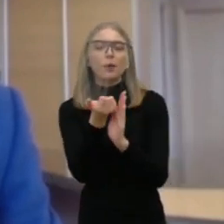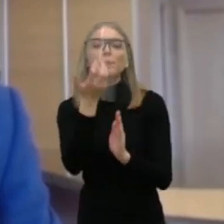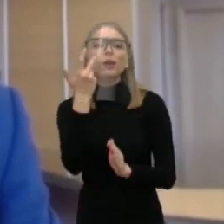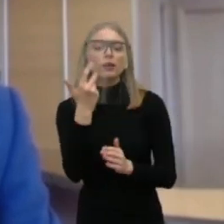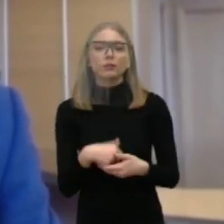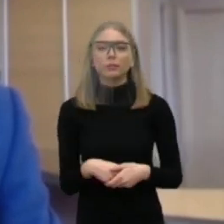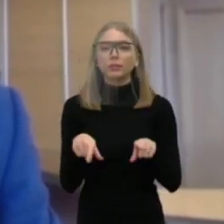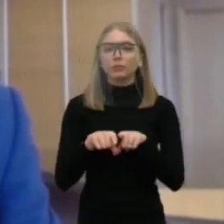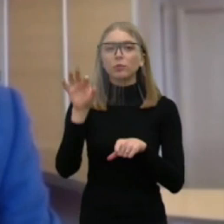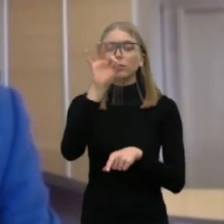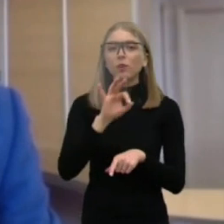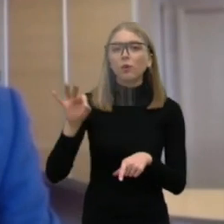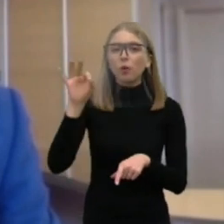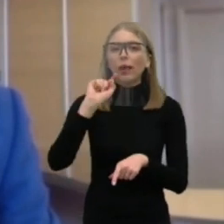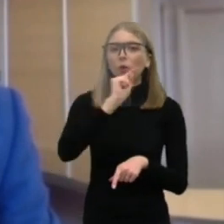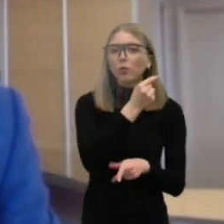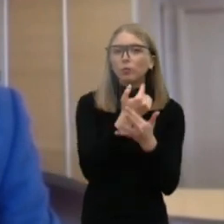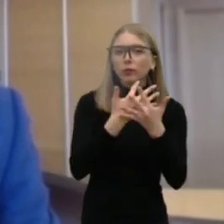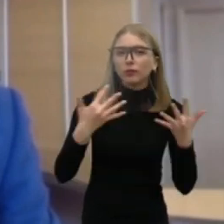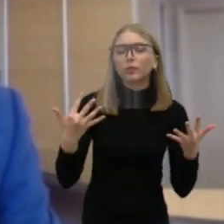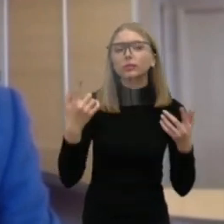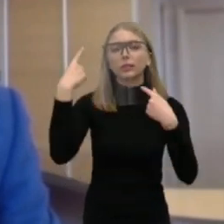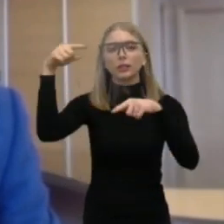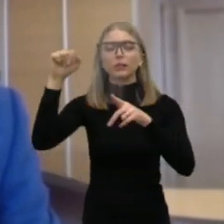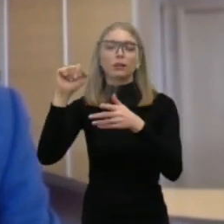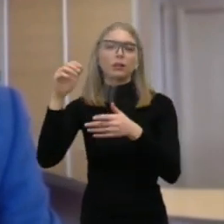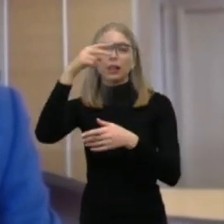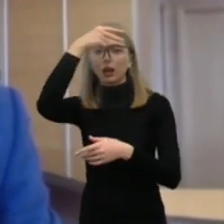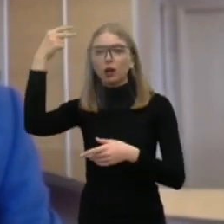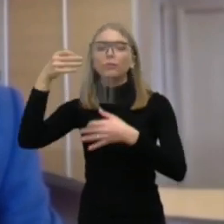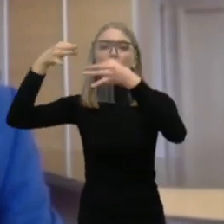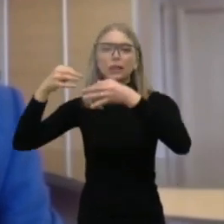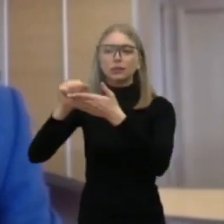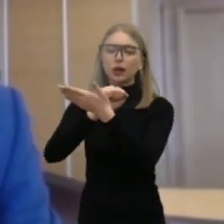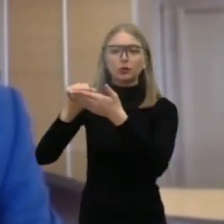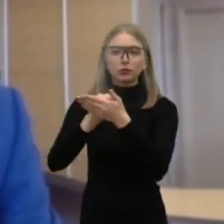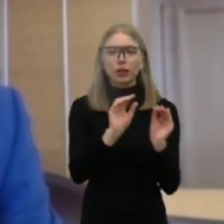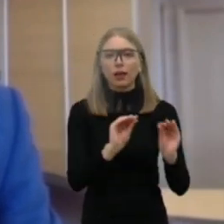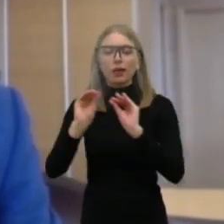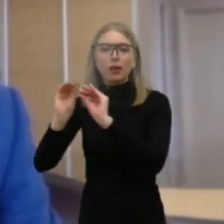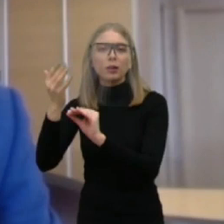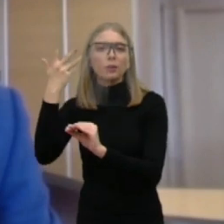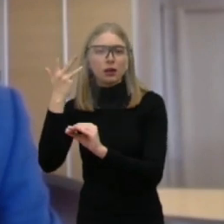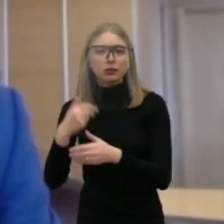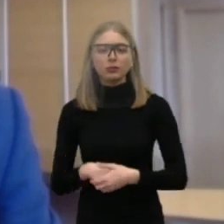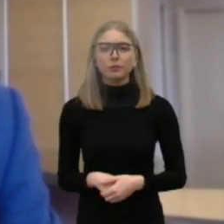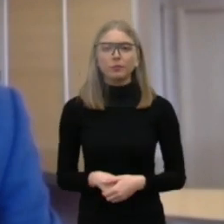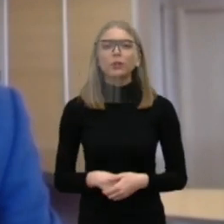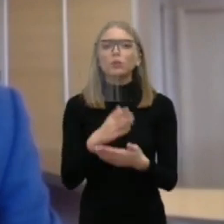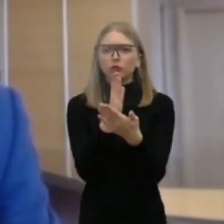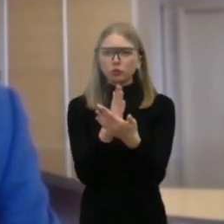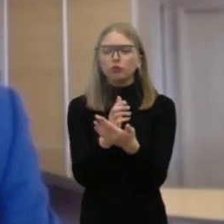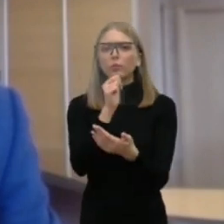žiedinės ekonomikos ir kitų direktyvų perkelimų į Lietuvos teisės aktus. Jau turime bent ketvartą, su kuriuo mes vėluojame.